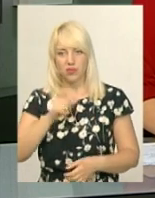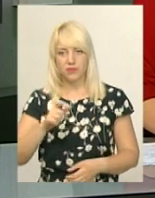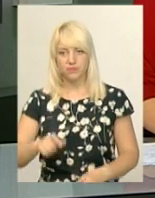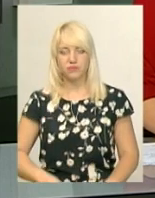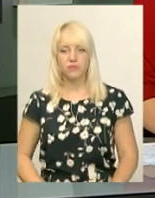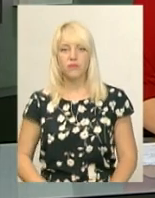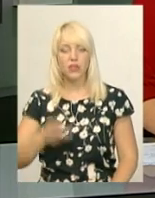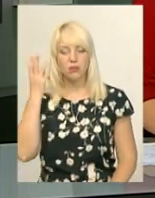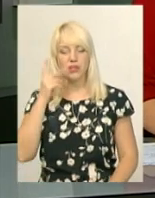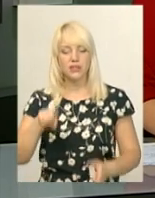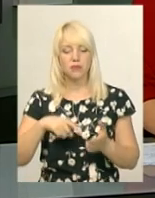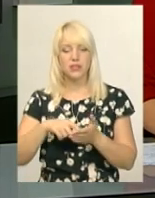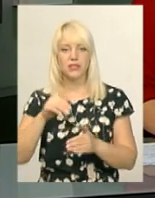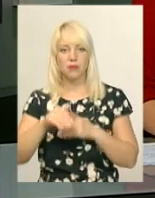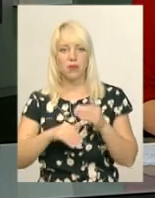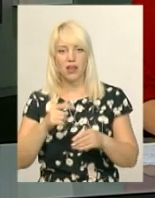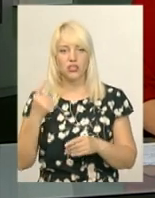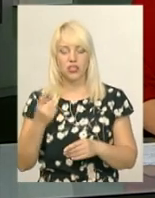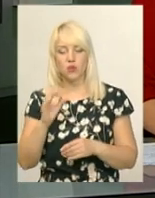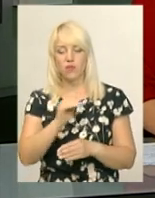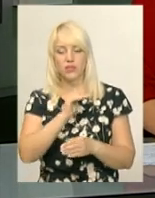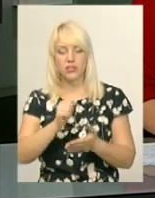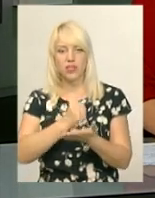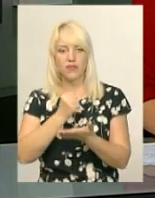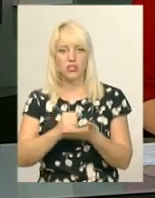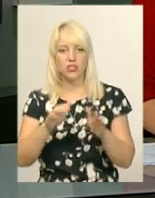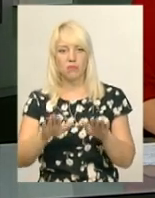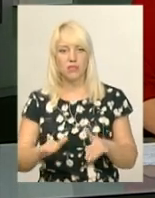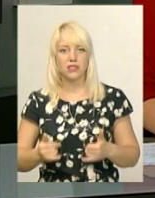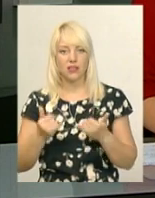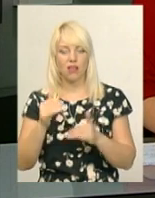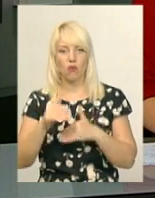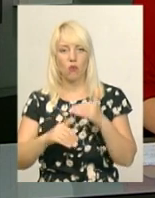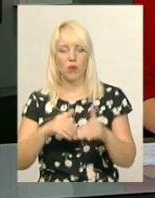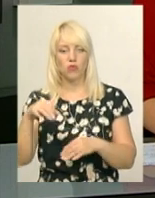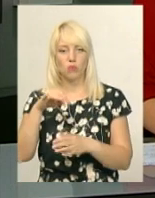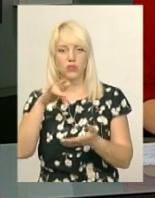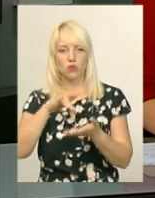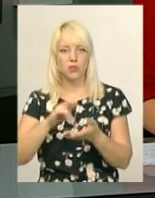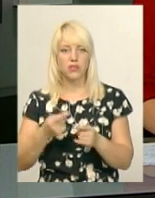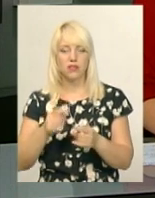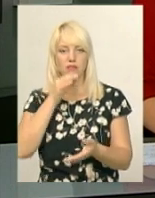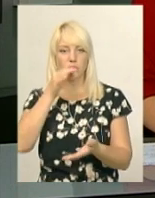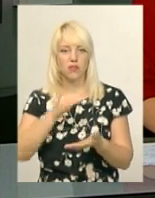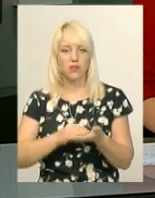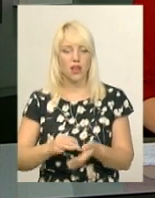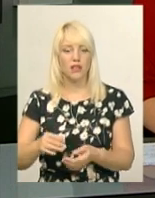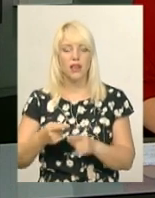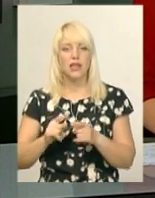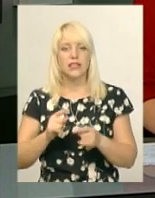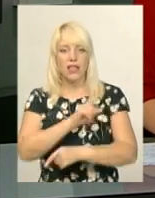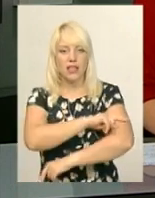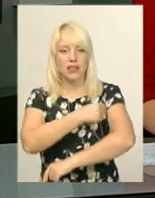Хмельницький міський пляж – єдине офіційно затверджене місце для купання в обласному центрі, бо відповідає санітарним вимогам. Про це